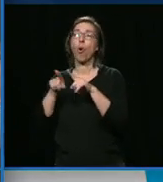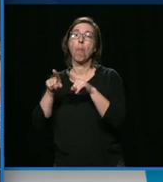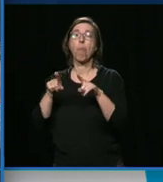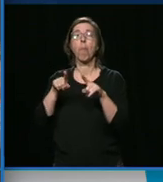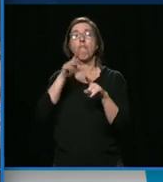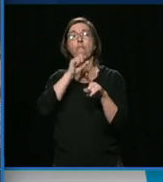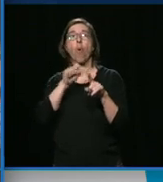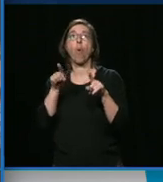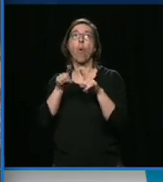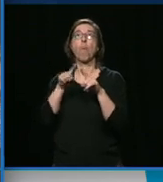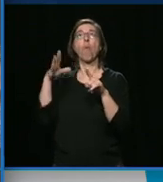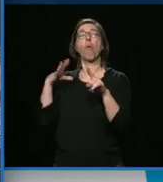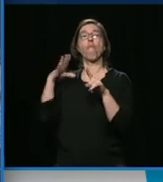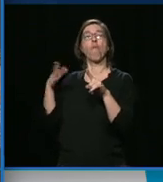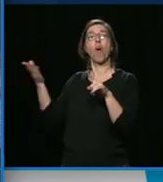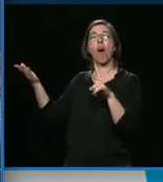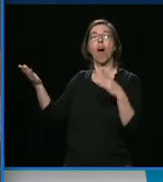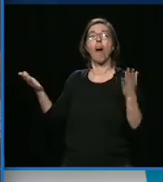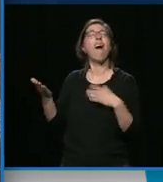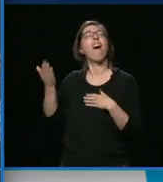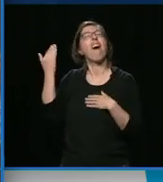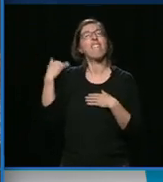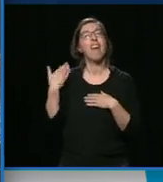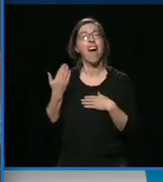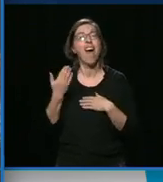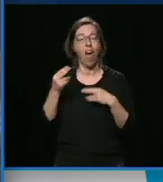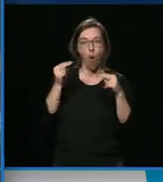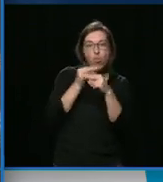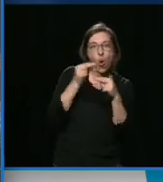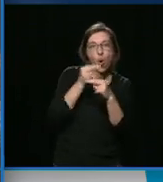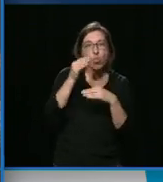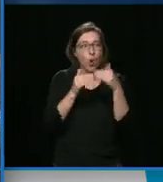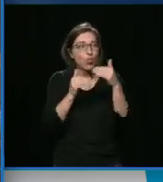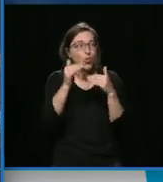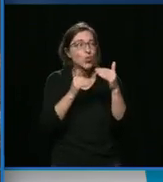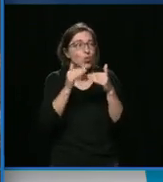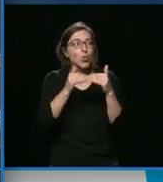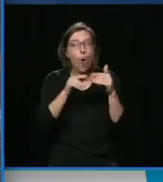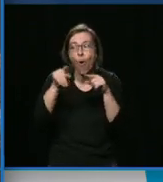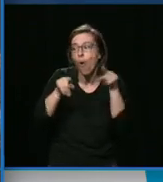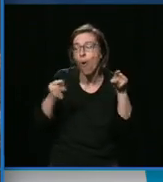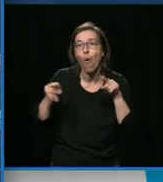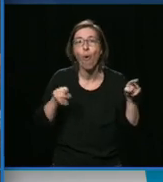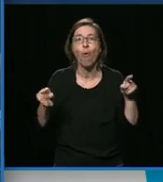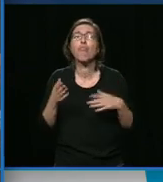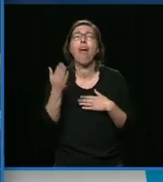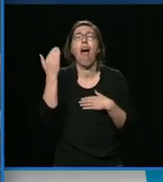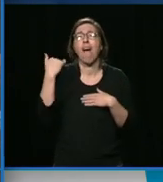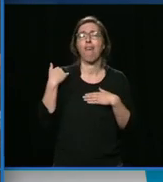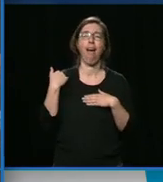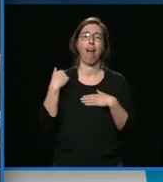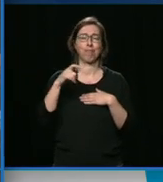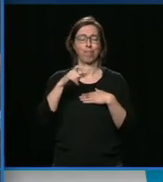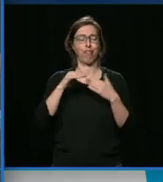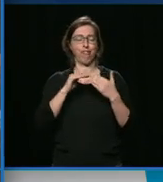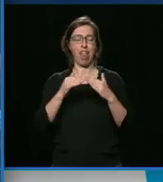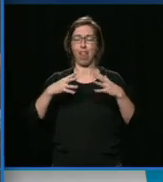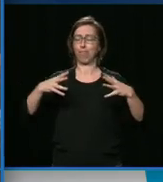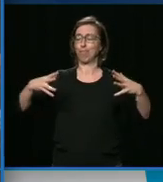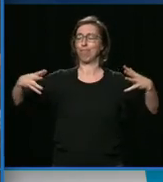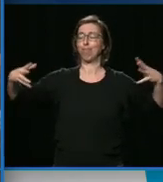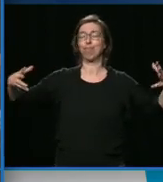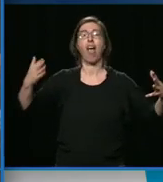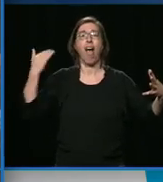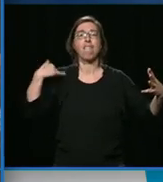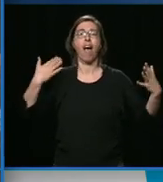construire des autoroutes à perte de vue sans jamais se poser de questions sur l'étalement urbain, sur les terres agricoles. C'est ça qui fait avec le troisième lien.